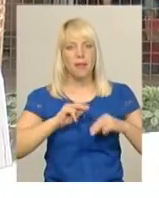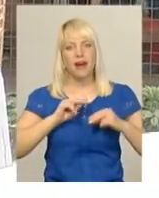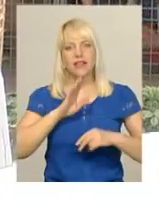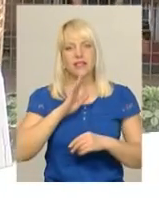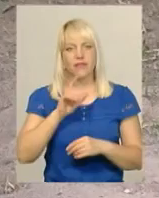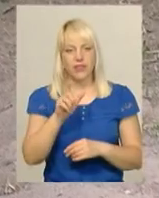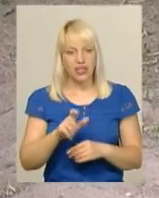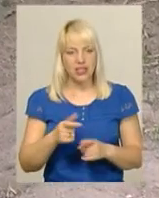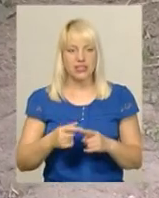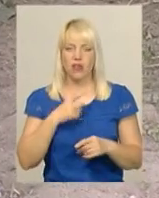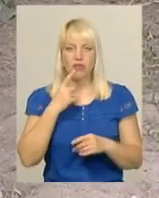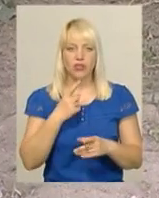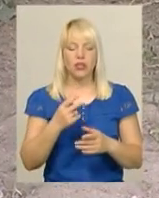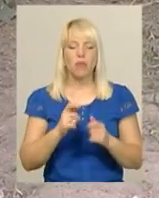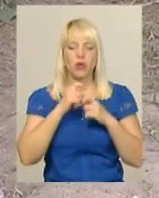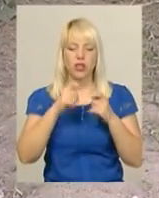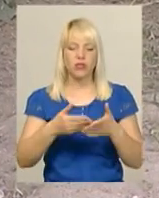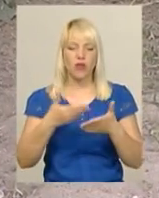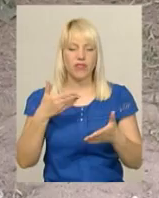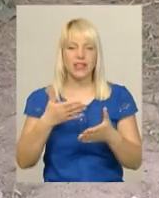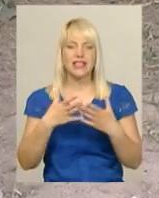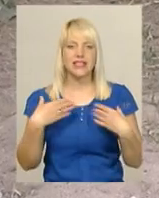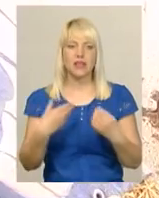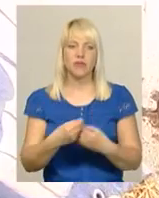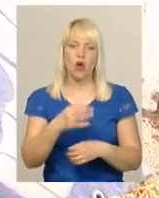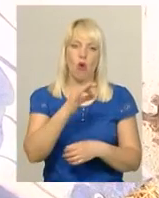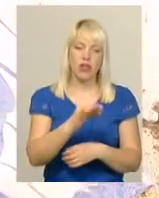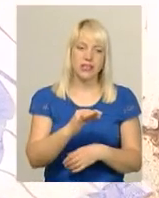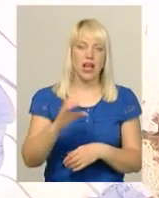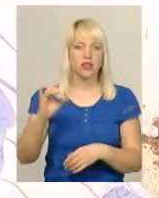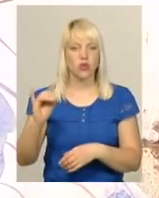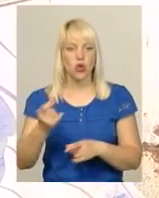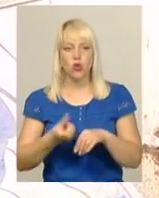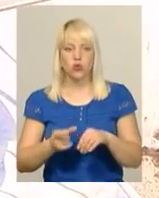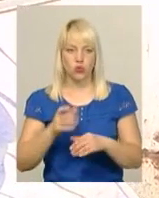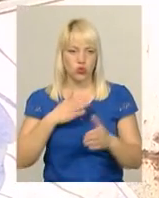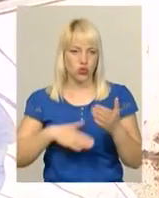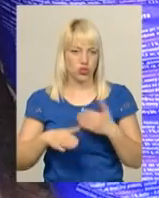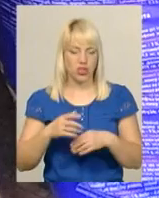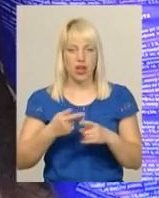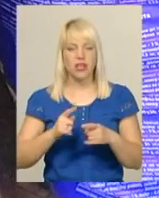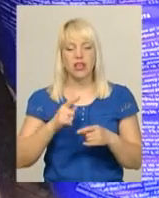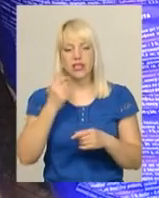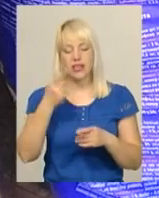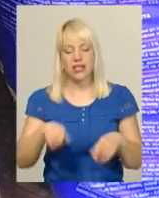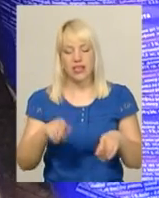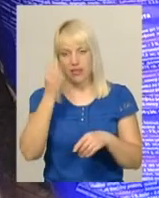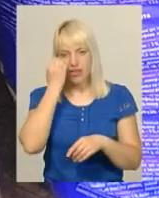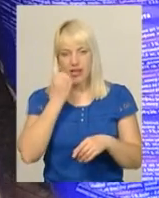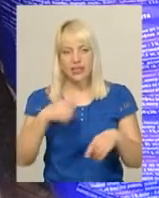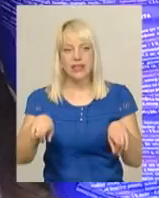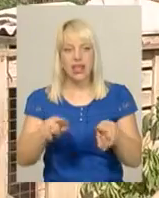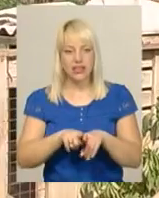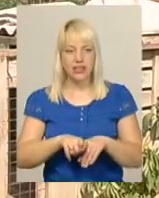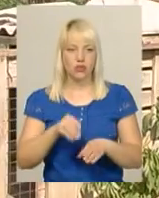Марина Бублієнко каже, подарунку від сім'ї Олександра та Юлії Тутраді. І додає, завдяки такій допомозі вдається утримувати тут чотири лапих